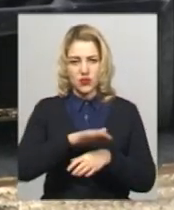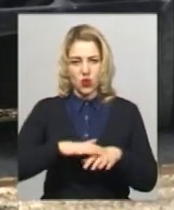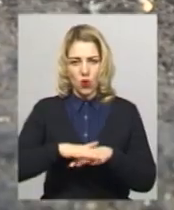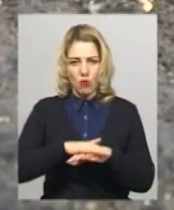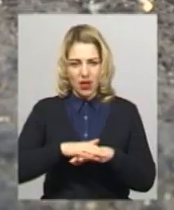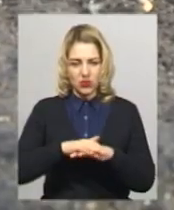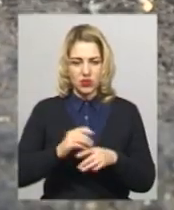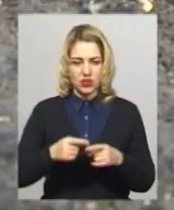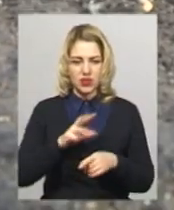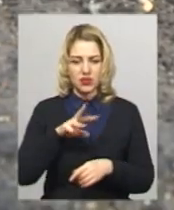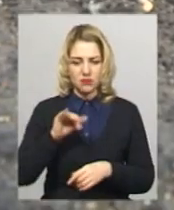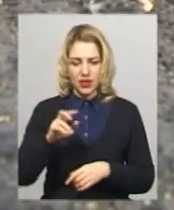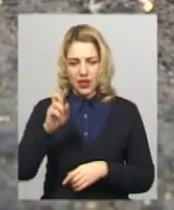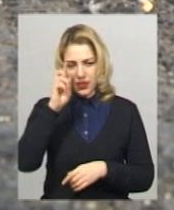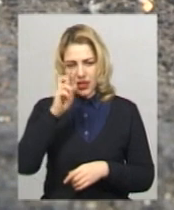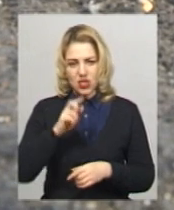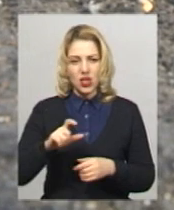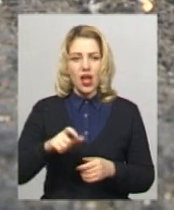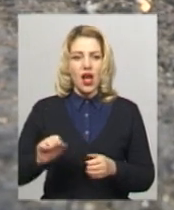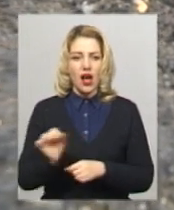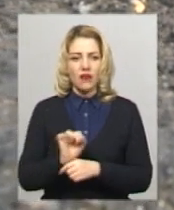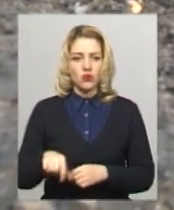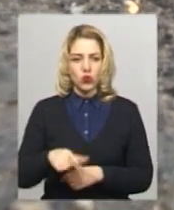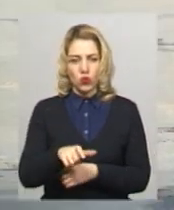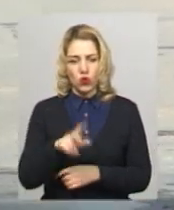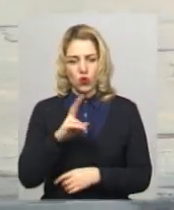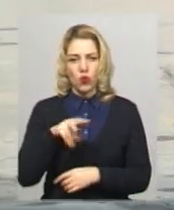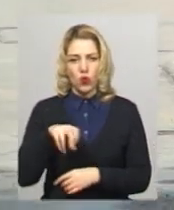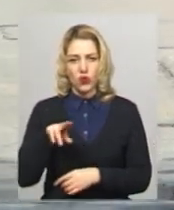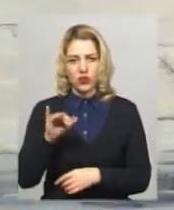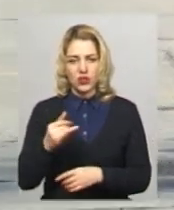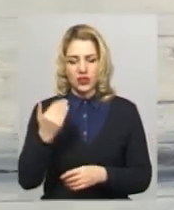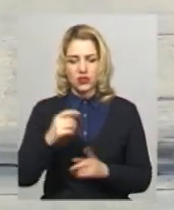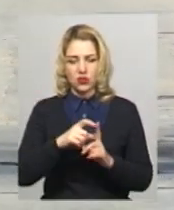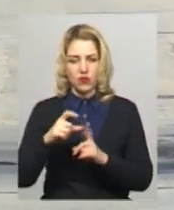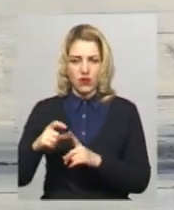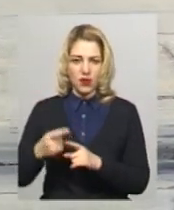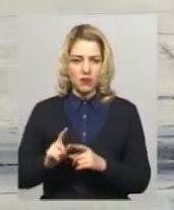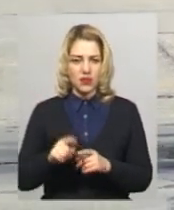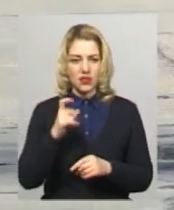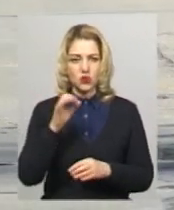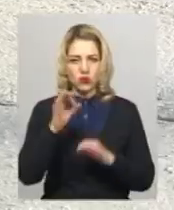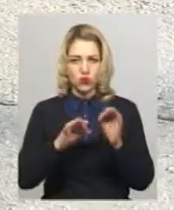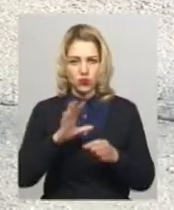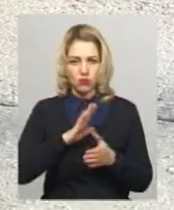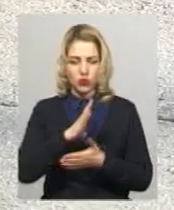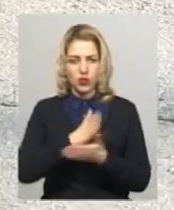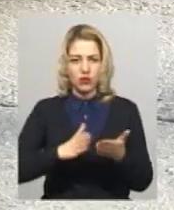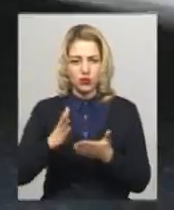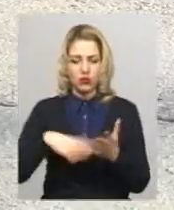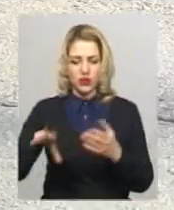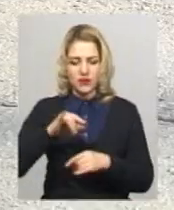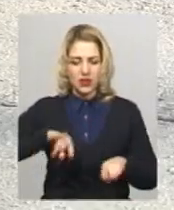державного підприємства «Хмельницький облавтодорг» Наталія Колодій. За її словами, минулого року в області на 100% ліквідували усі ями, які виявили